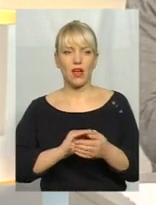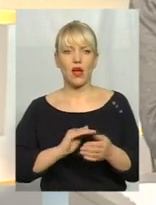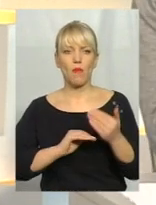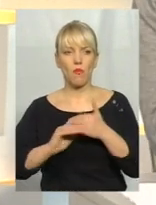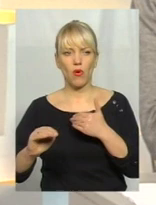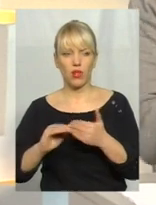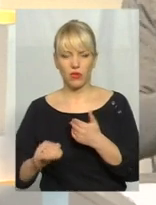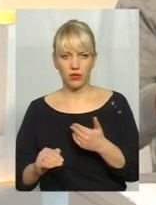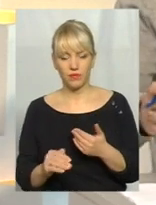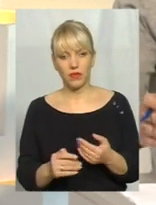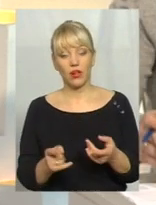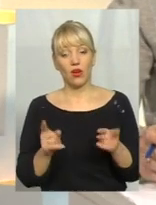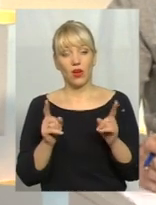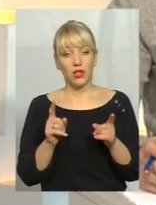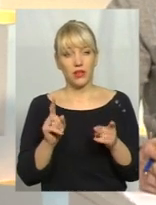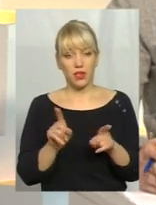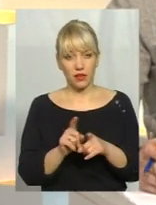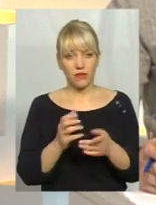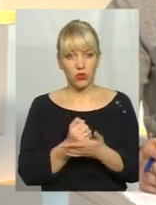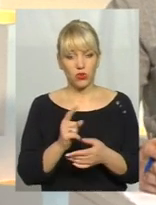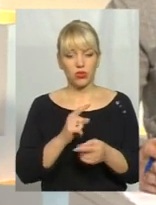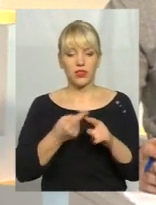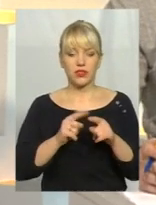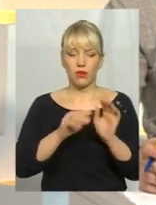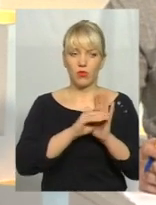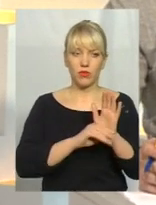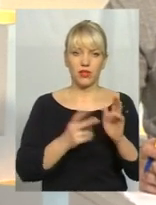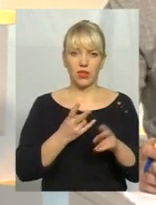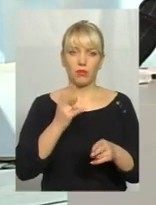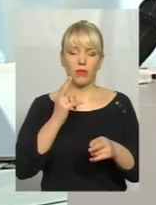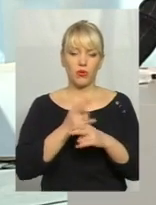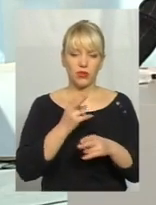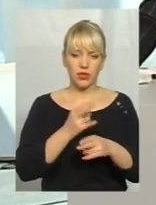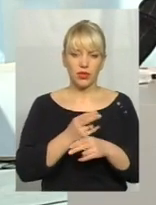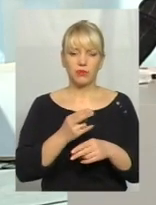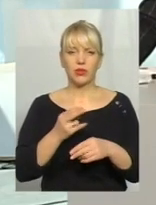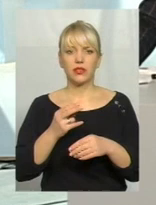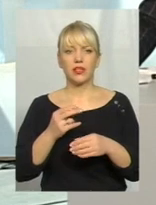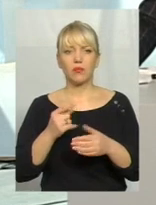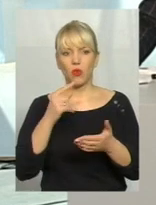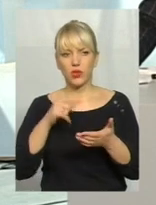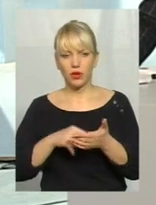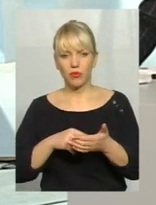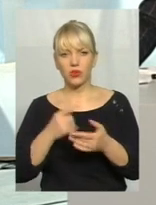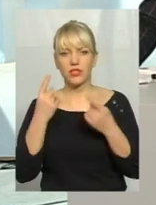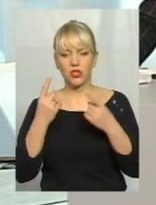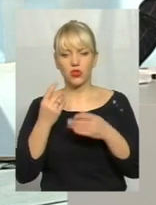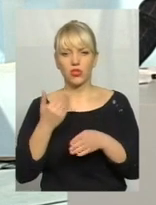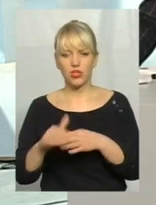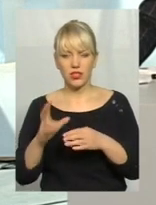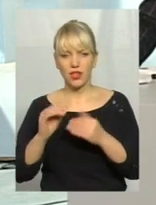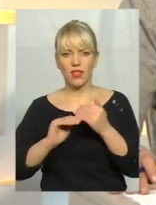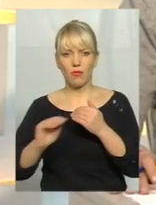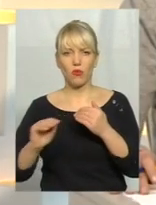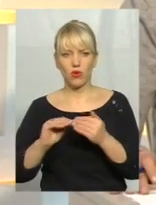Отож, виходить так, якщо за цією програмою треба запобігти потраплянню значної частки побутових відходів на полігон, то відповідно,